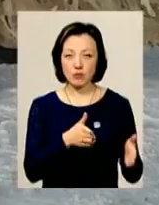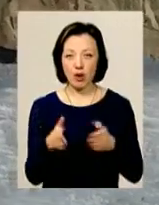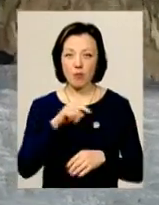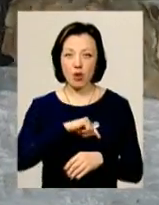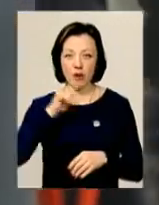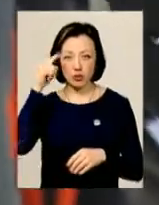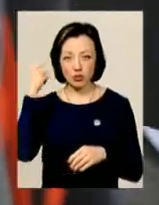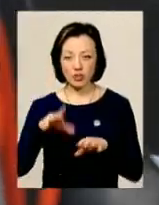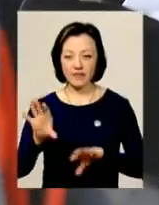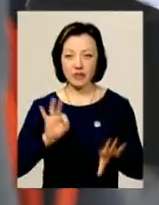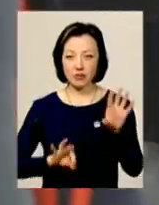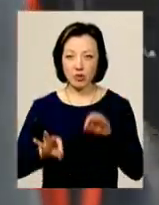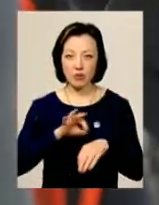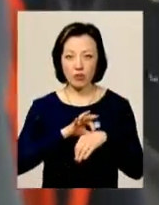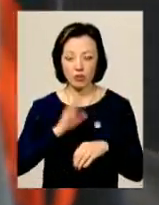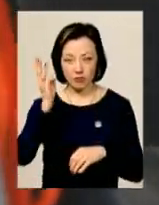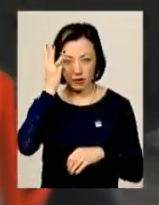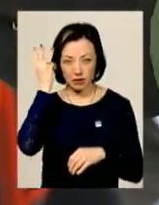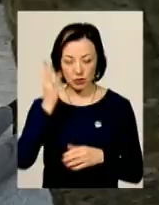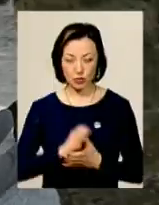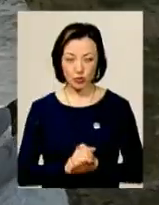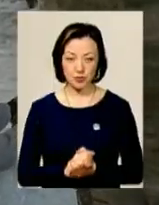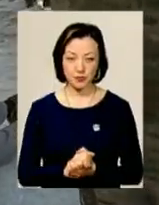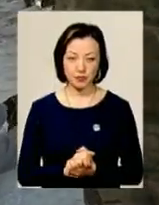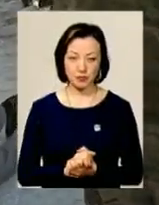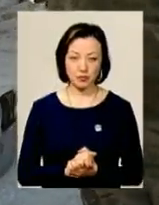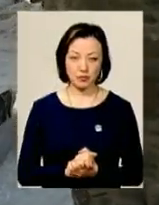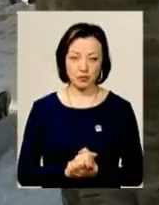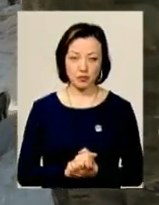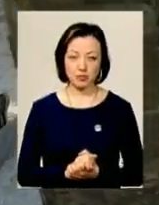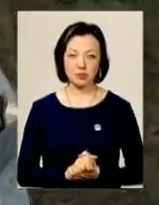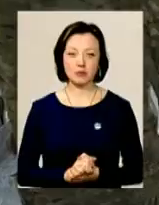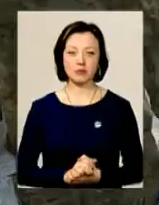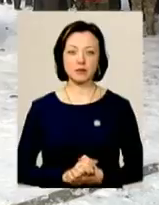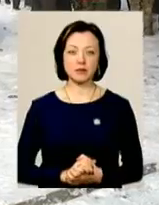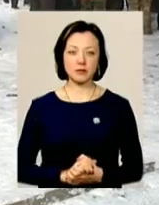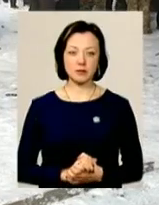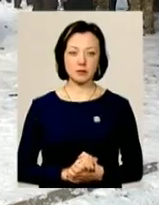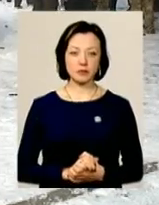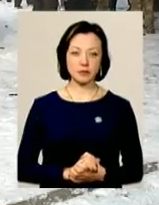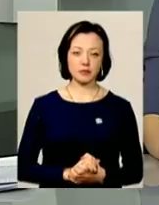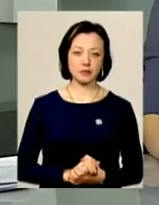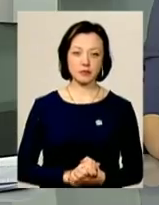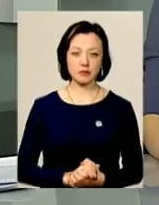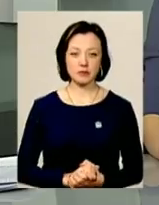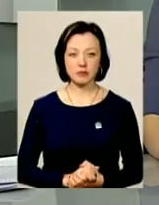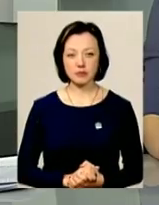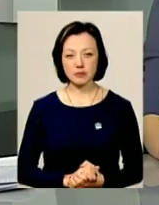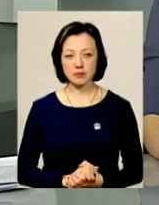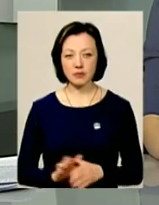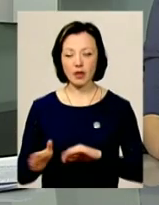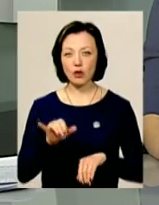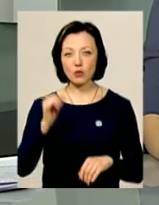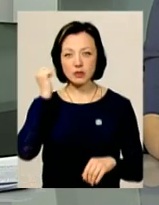-психологічний відбір, проходить саме у Хмельницькому. Дарина Денисенко, Володимир Паламар. Новини. Поділя. Центр. У